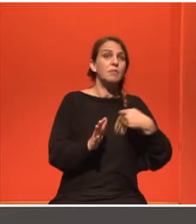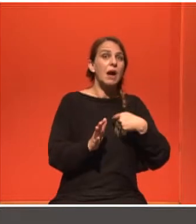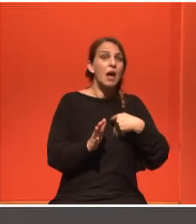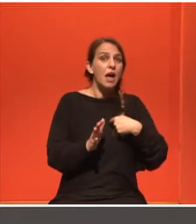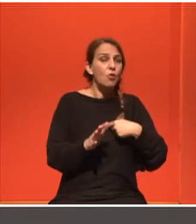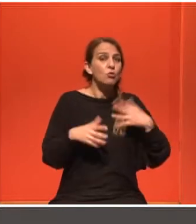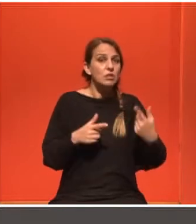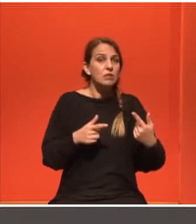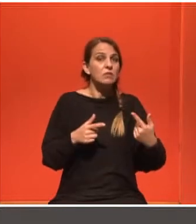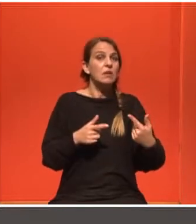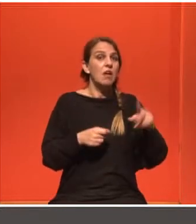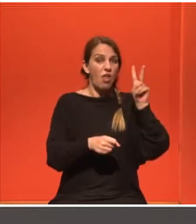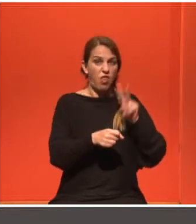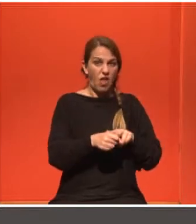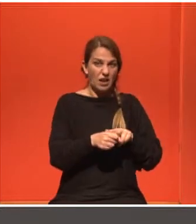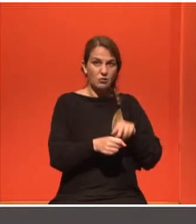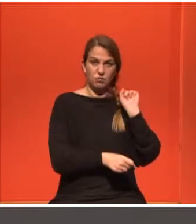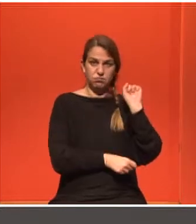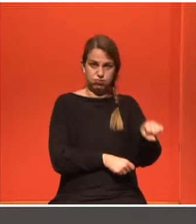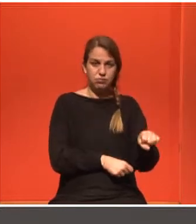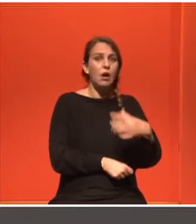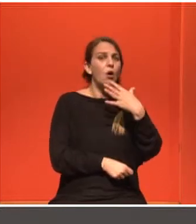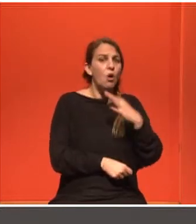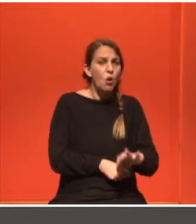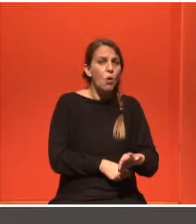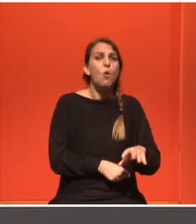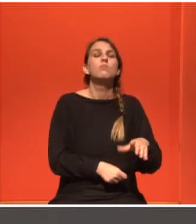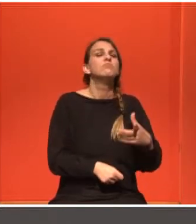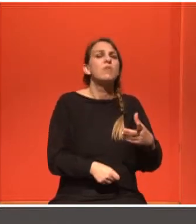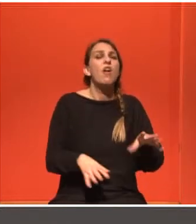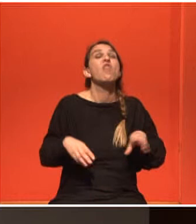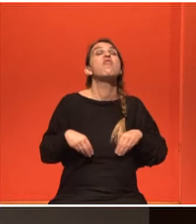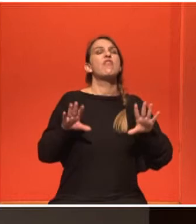υπάρχει ο θάνατος για μένα. Στο ίδιο αποτέλεσμα θα φτάσουν. Στο ίδιο σημείο.